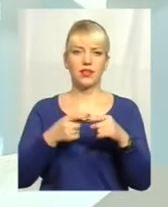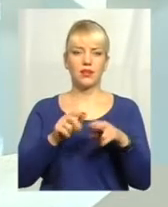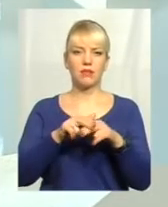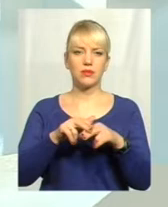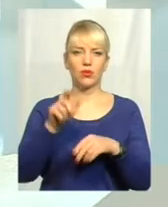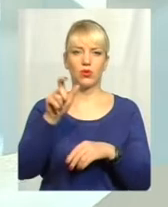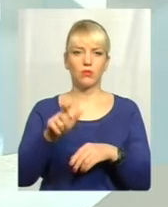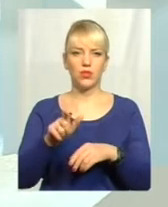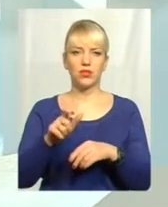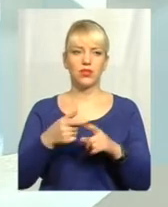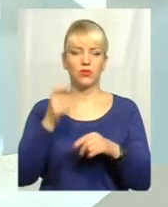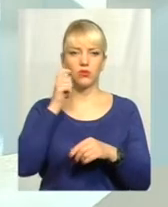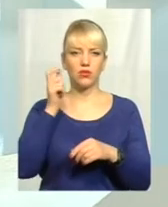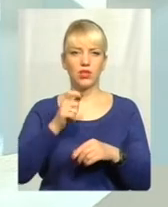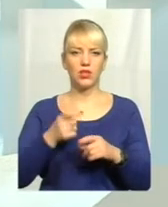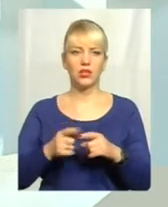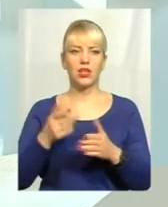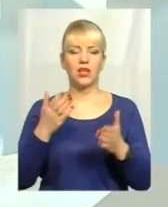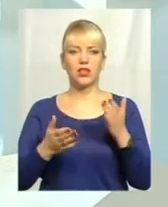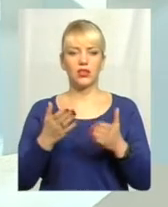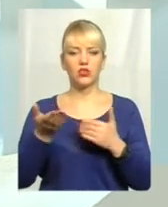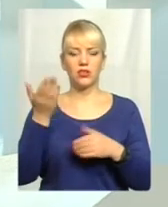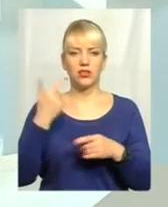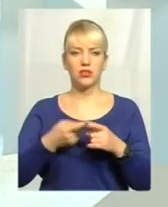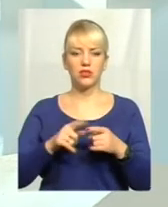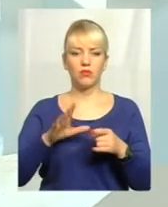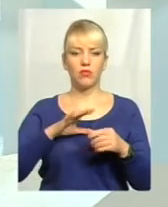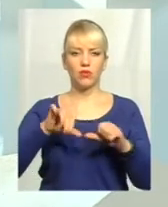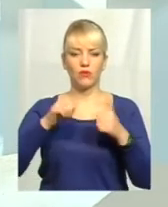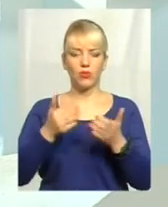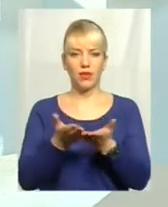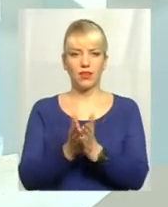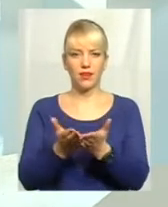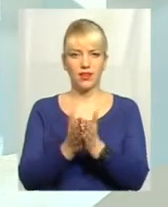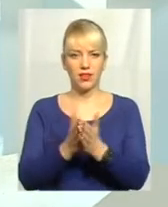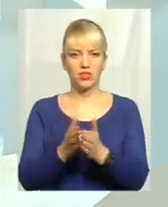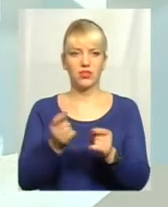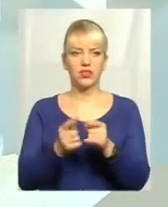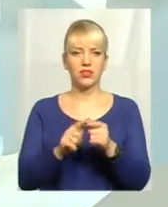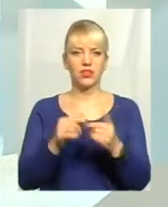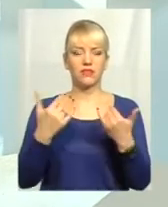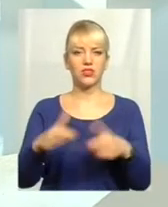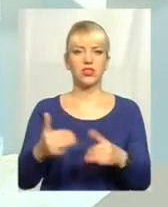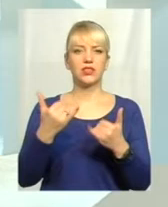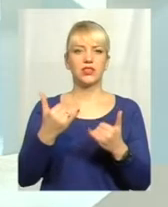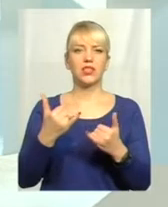громадянина якраз України, просто якщо раніше це було у форматі книжечки, зараз це вже в вигляді